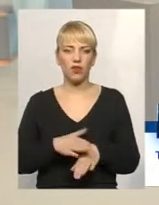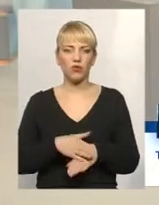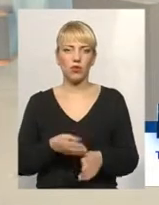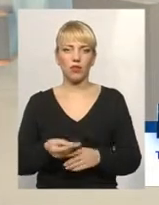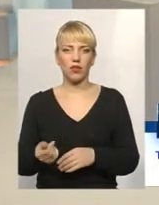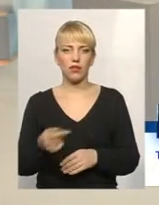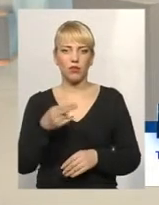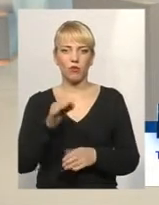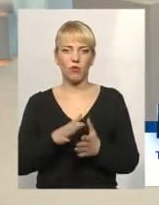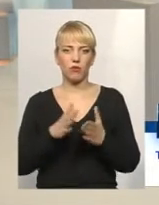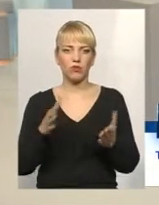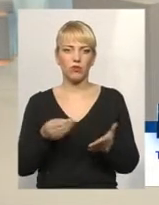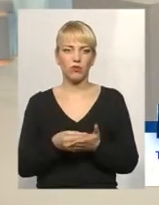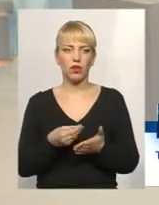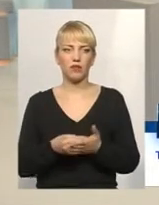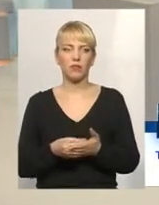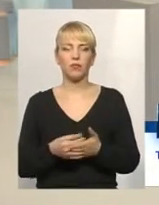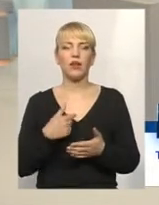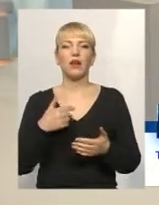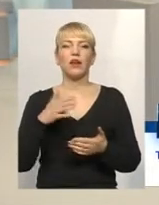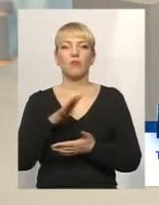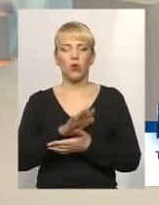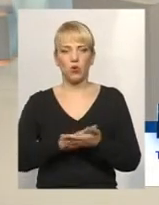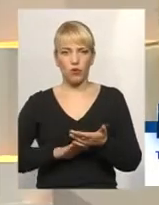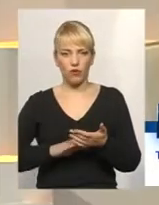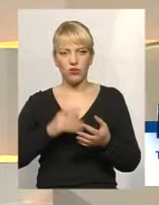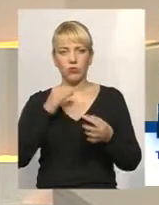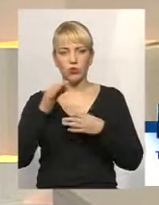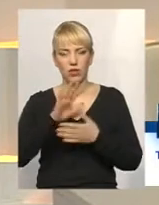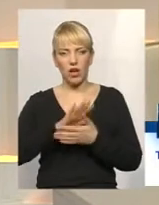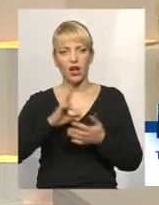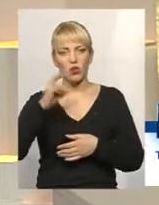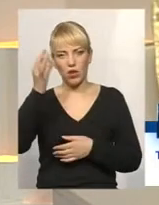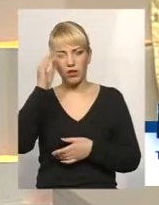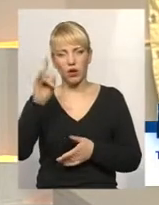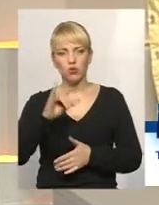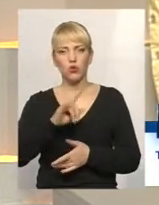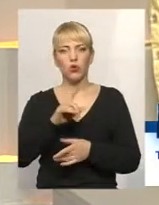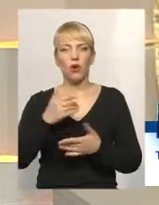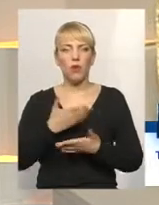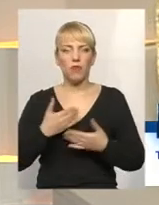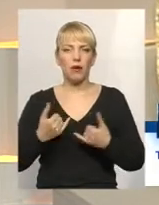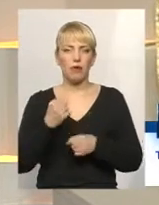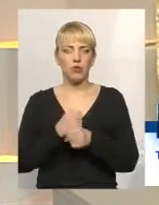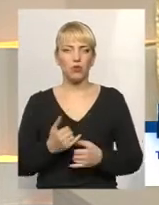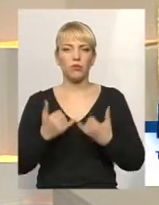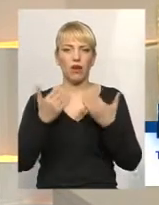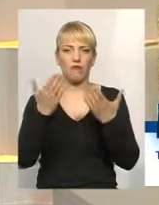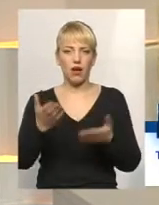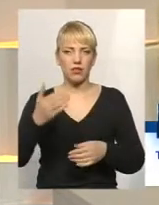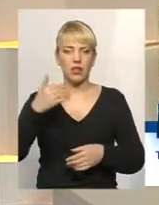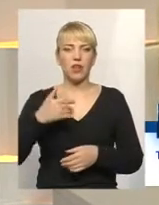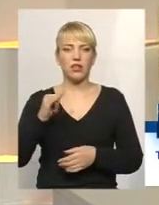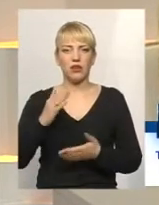по більшому тарифу. Дискусії ми продовжуємо згодом. Насамперед телефонні дзвінки нагадуємо, працюємо для вас, шановний телеглядачу, 61